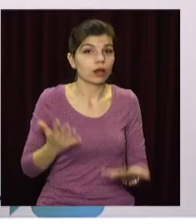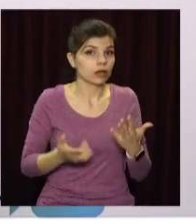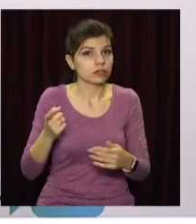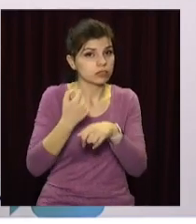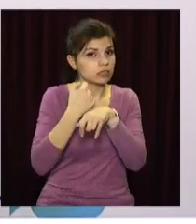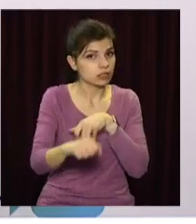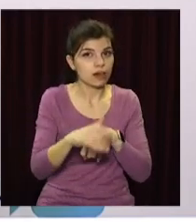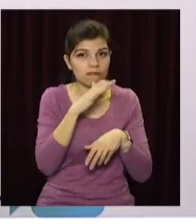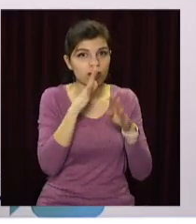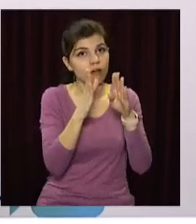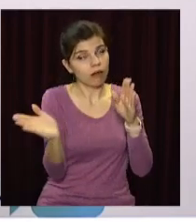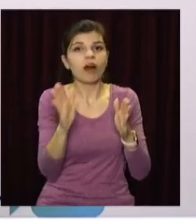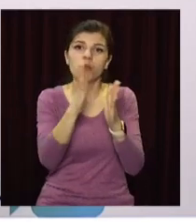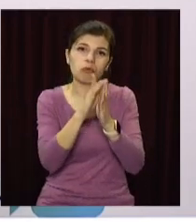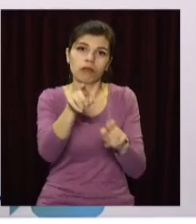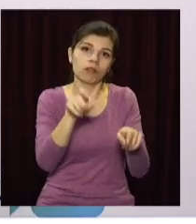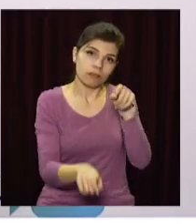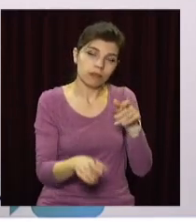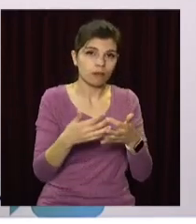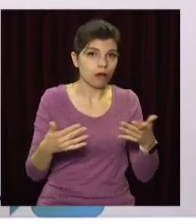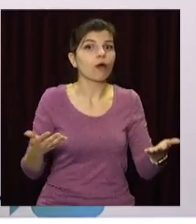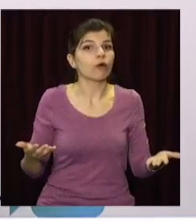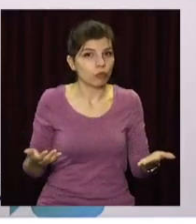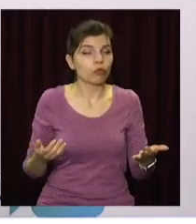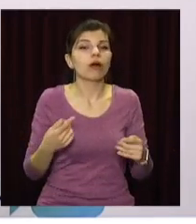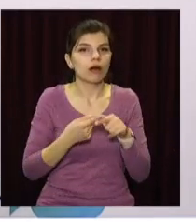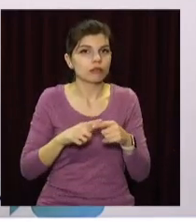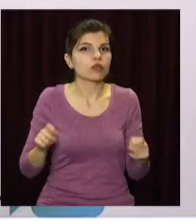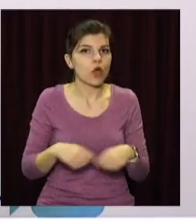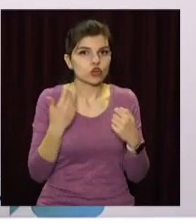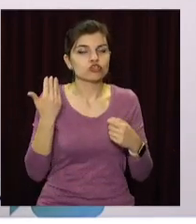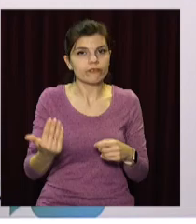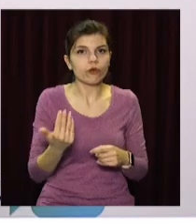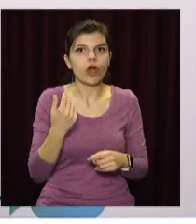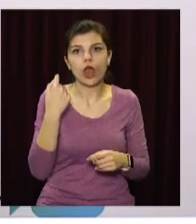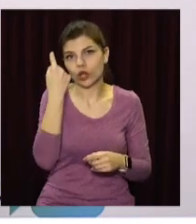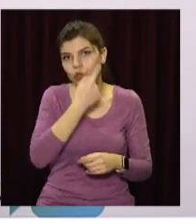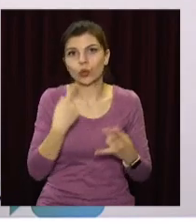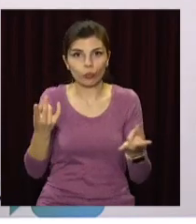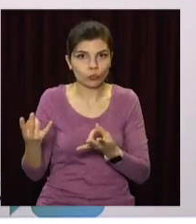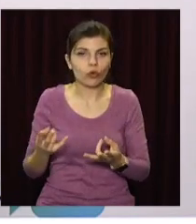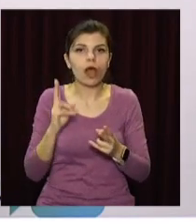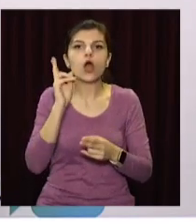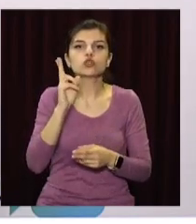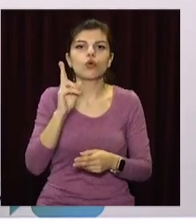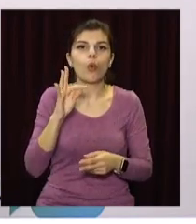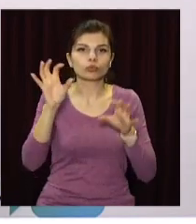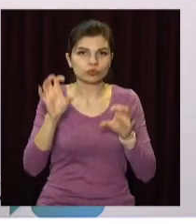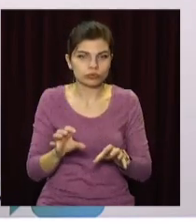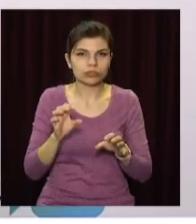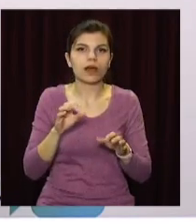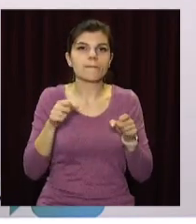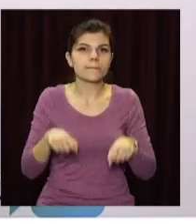заставляють залишатися сверхурочно, то, звісно, це вже йде річ про нарушення його конституційних прав, нарушення його